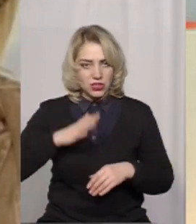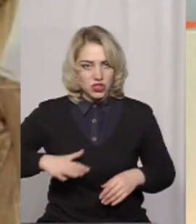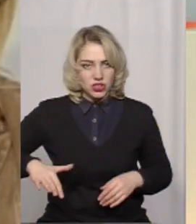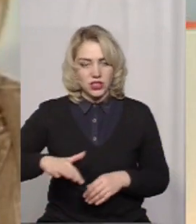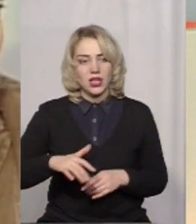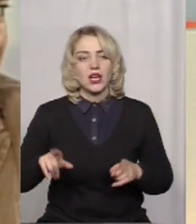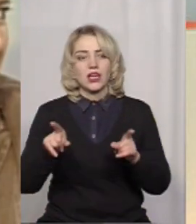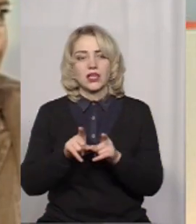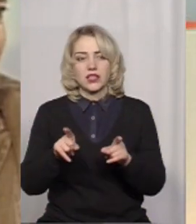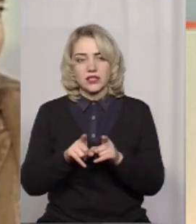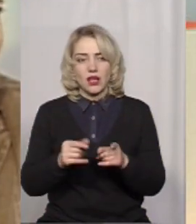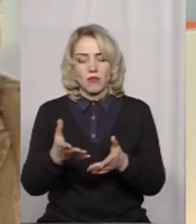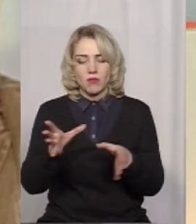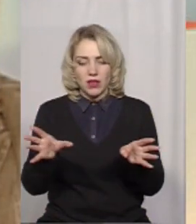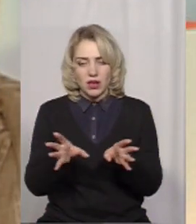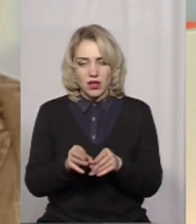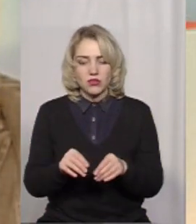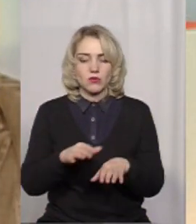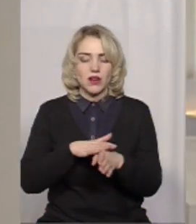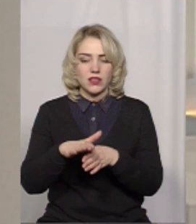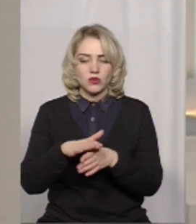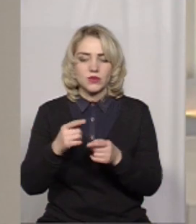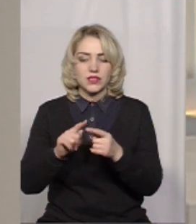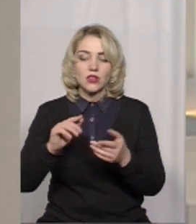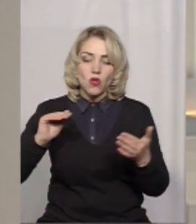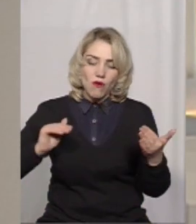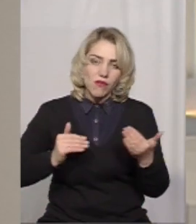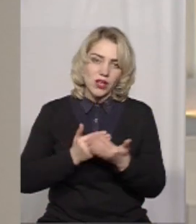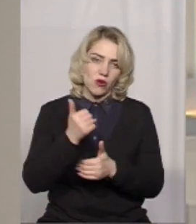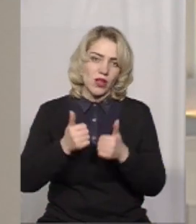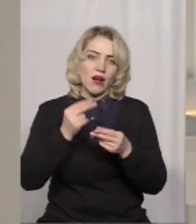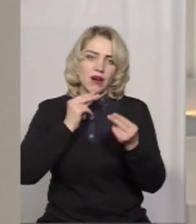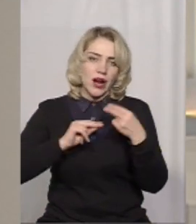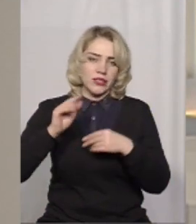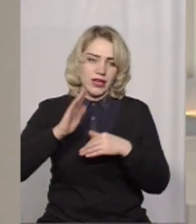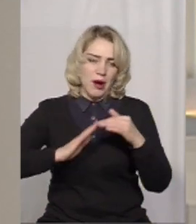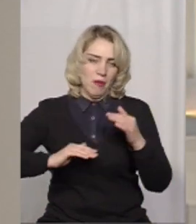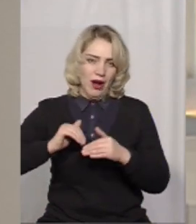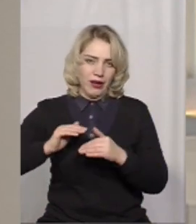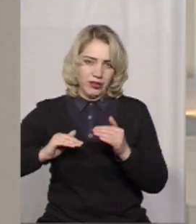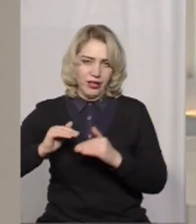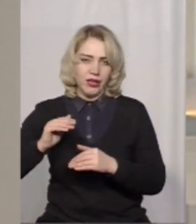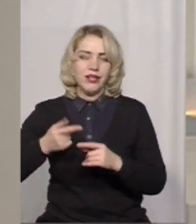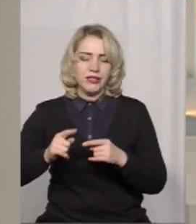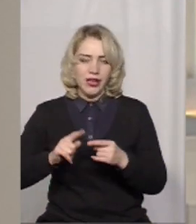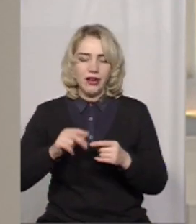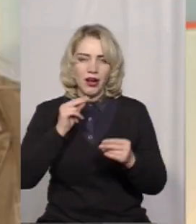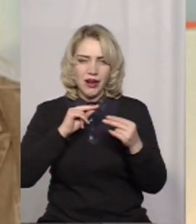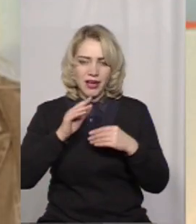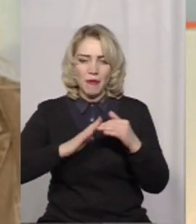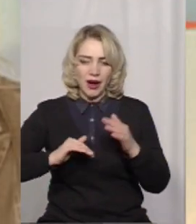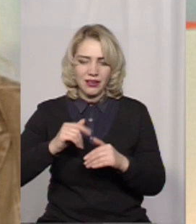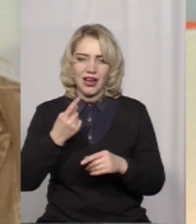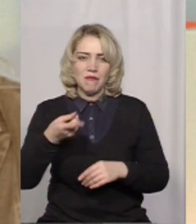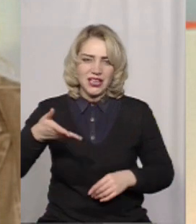разом реалізовуємо цей вже новий конкурс «Кращих практик». Ці кращі практики будуть зібрані. За